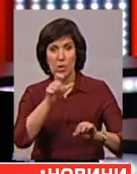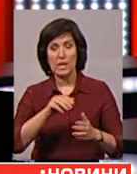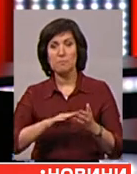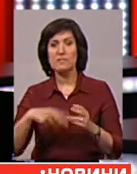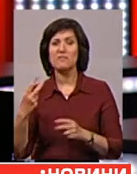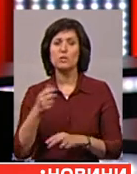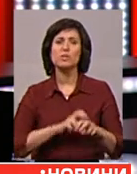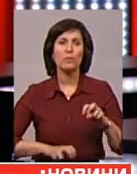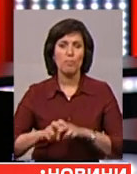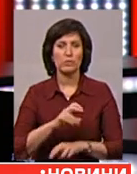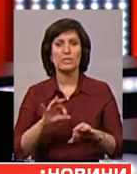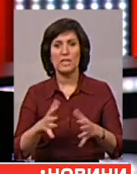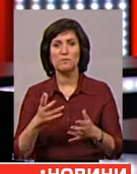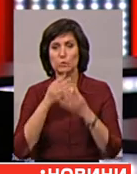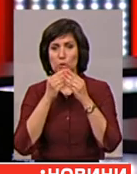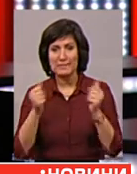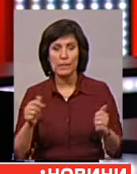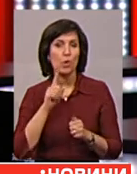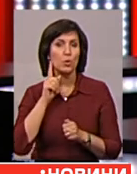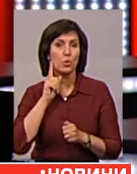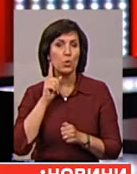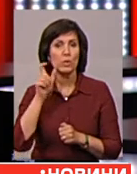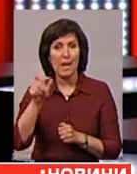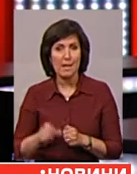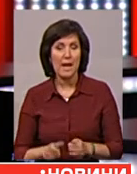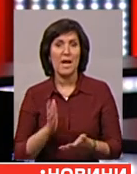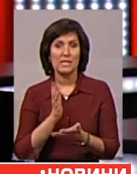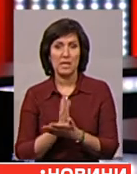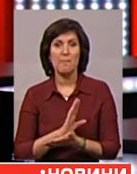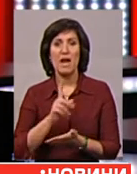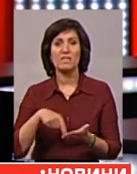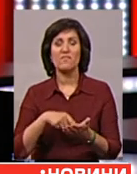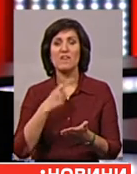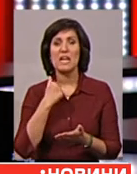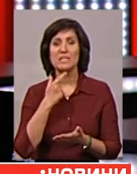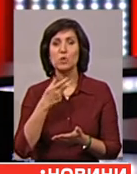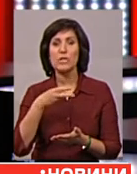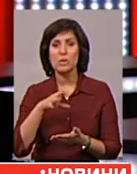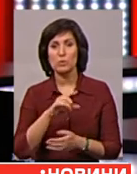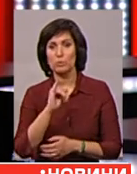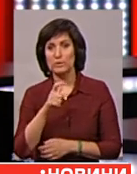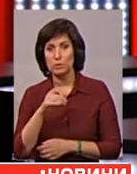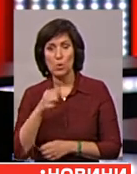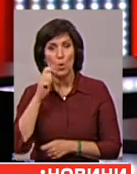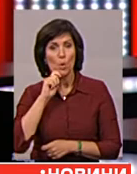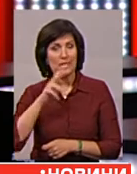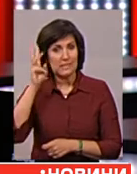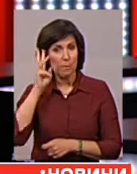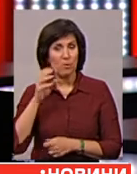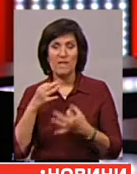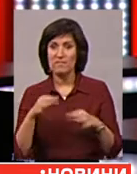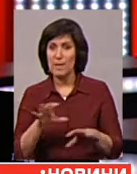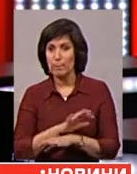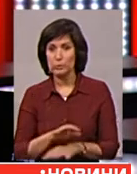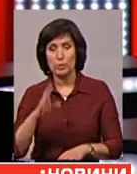двох тижнів пошуків з'ясували, що зниклого юнака тримають у Краснодарському СІЗО. Українських дипломатів туди вчора не пустили і батько